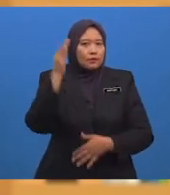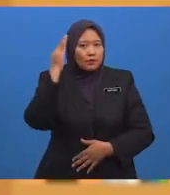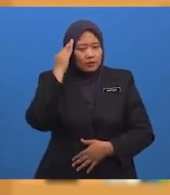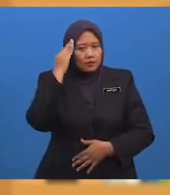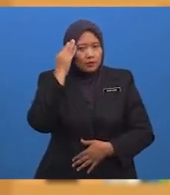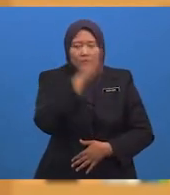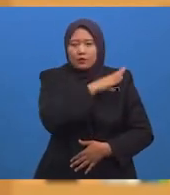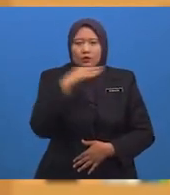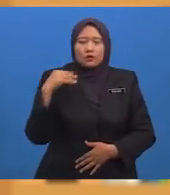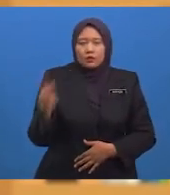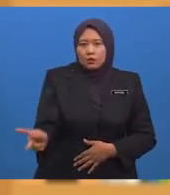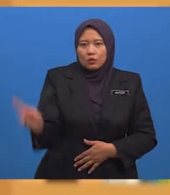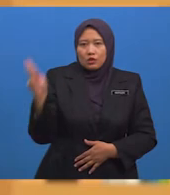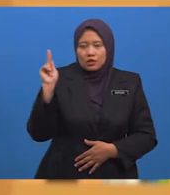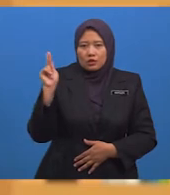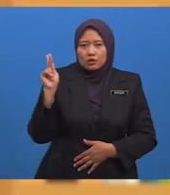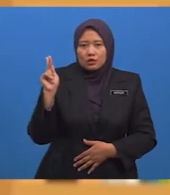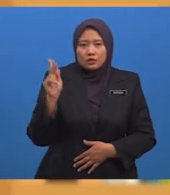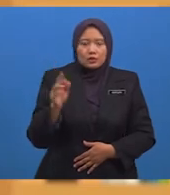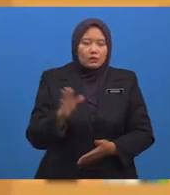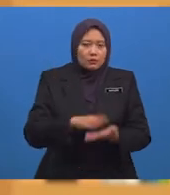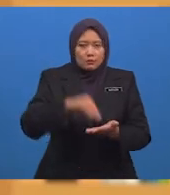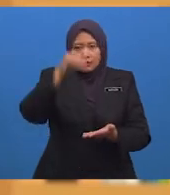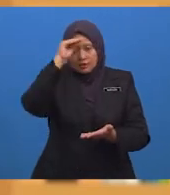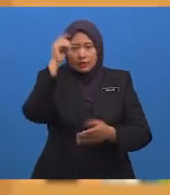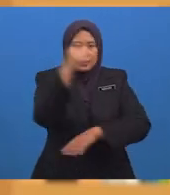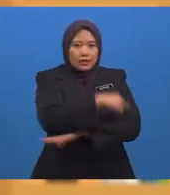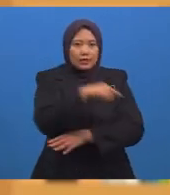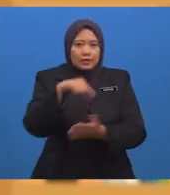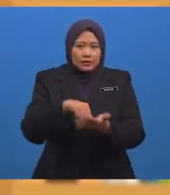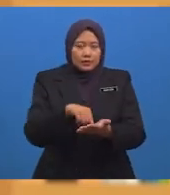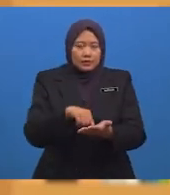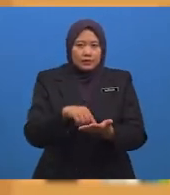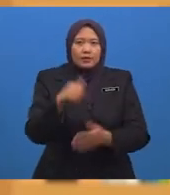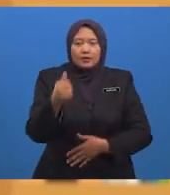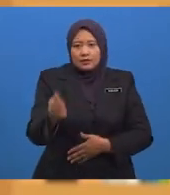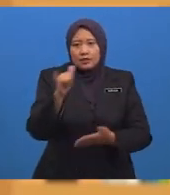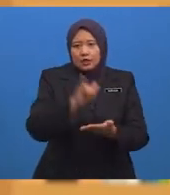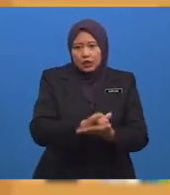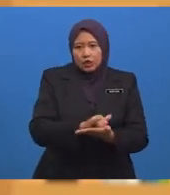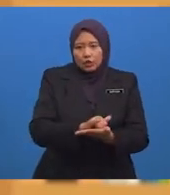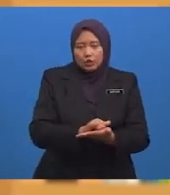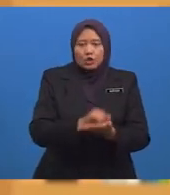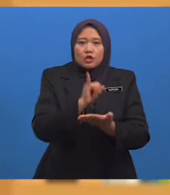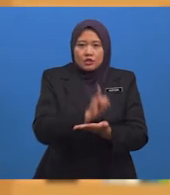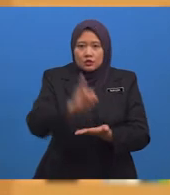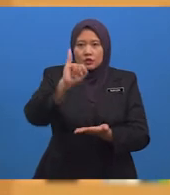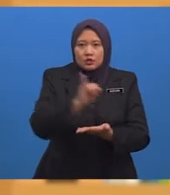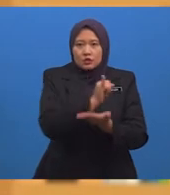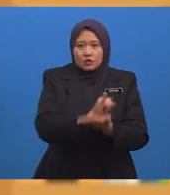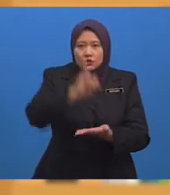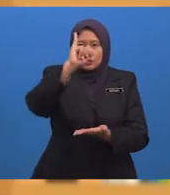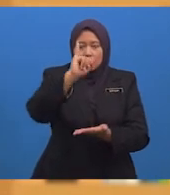Menguasai Kandungan Pembelajaran Pada Hari Ini Iaitu Institusi Institusi